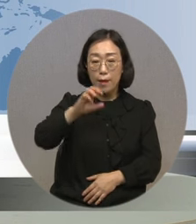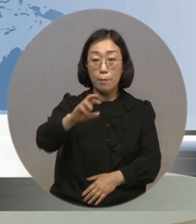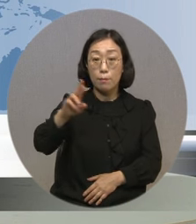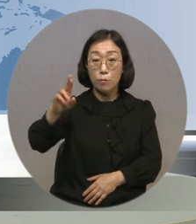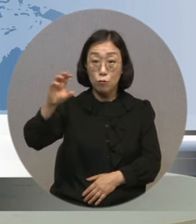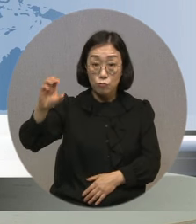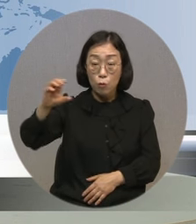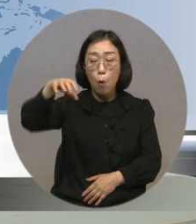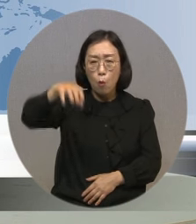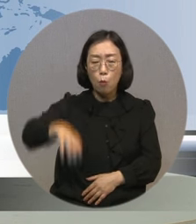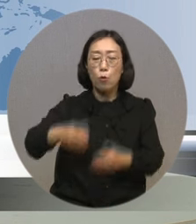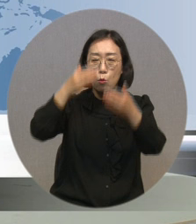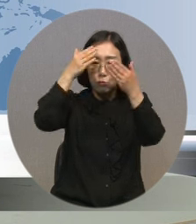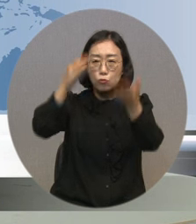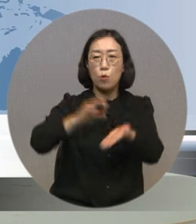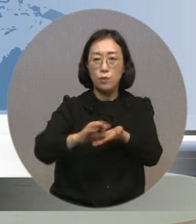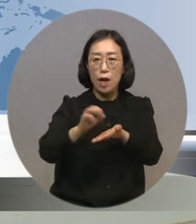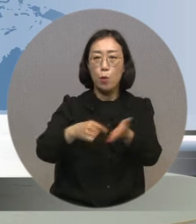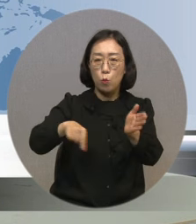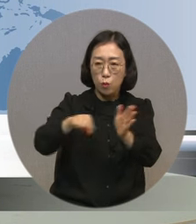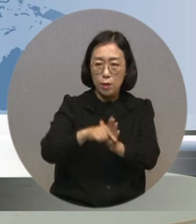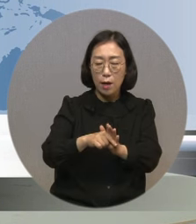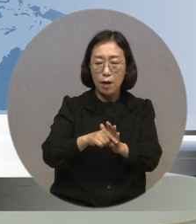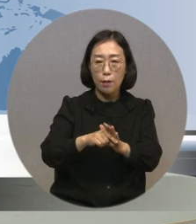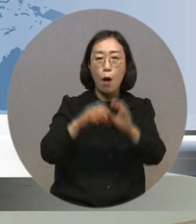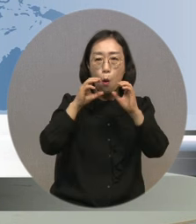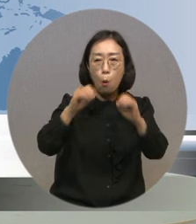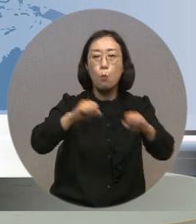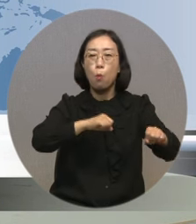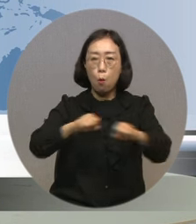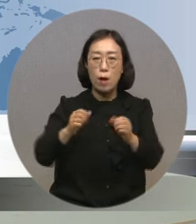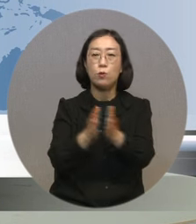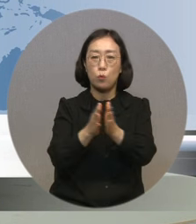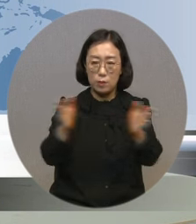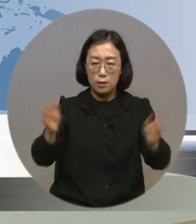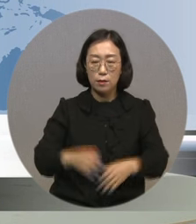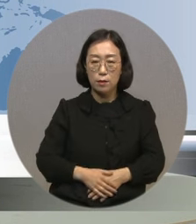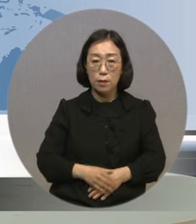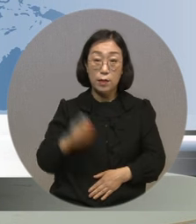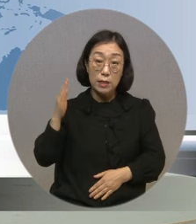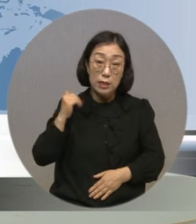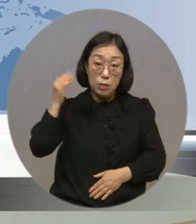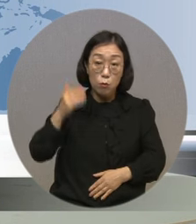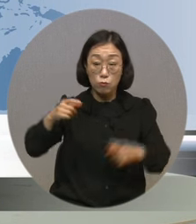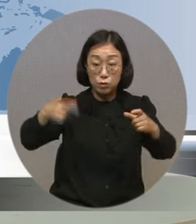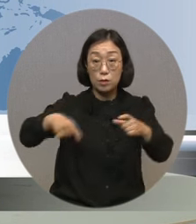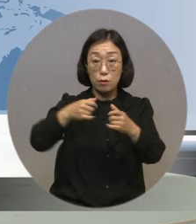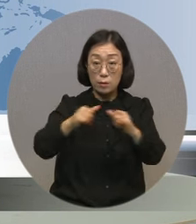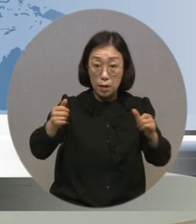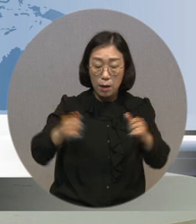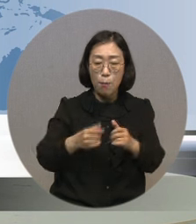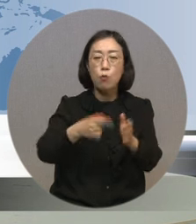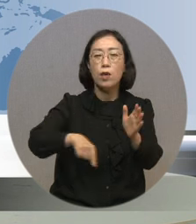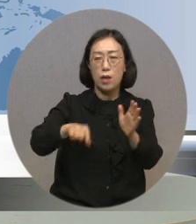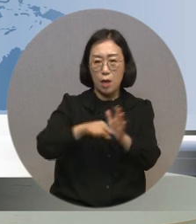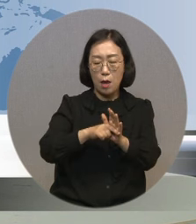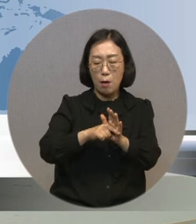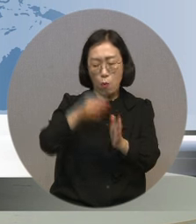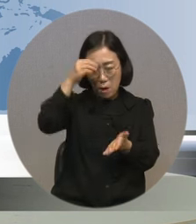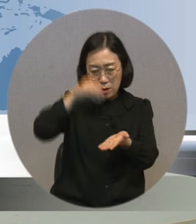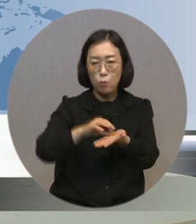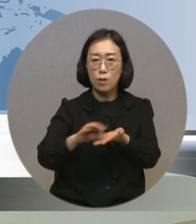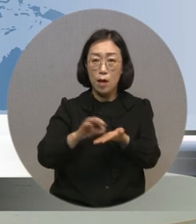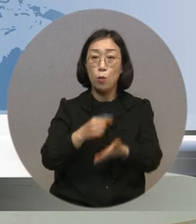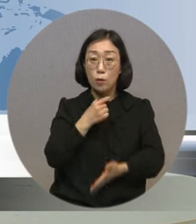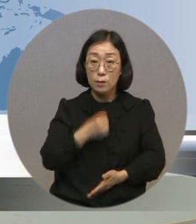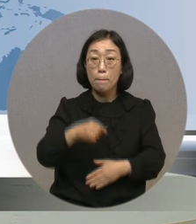대해 무상량려를 위한 시민운동이 펼쳐지고 있습니다. 의정부 지역민들을 위한 공간으로 되돌려지길 바라는